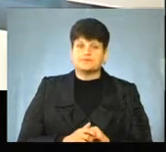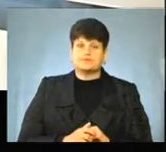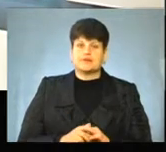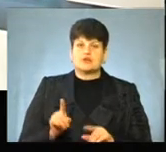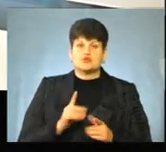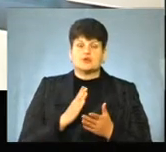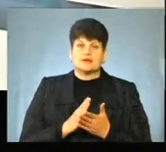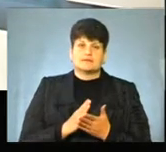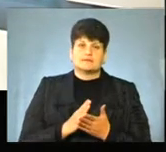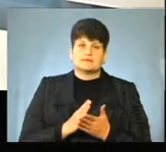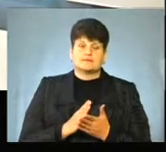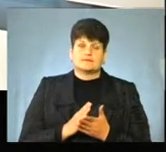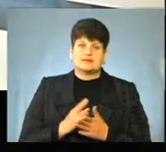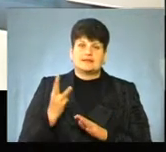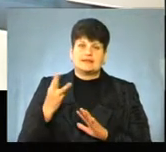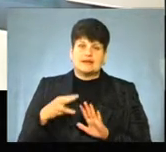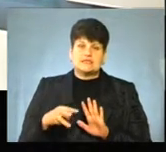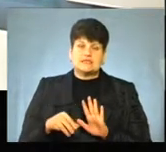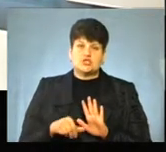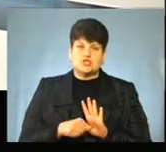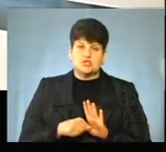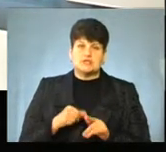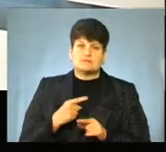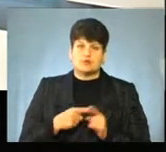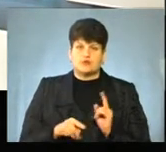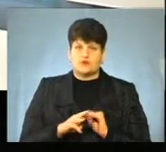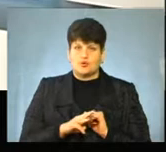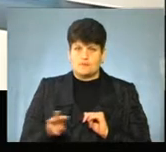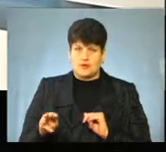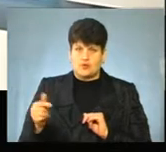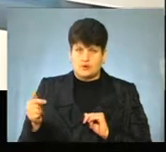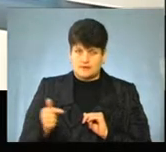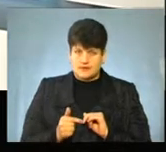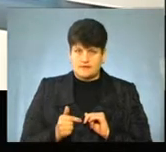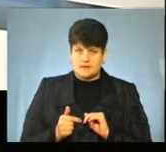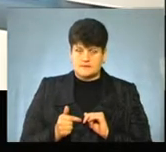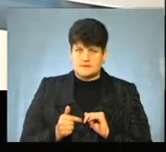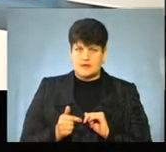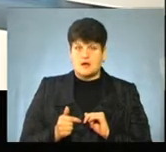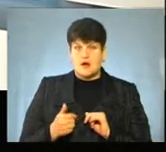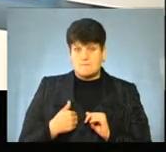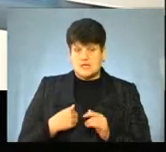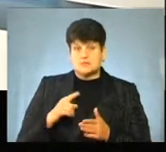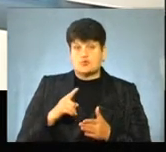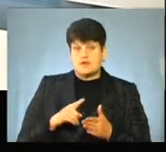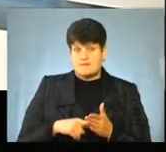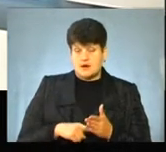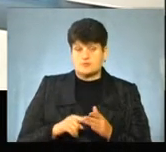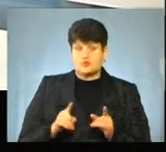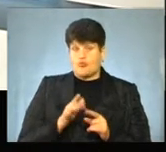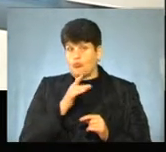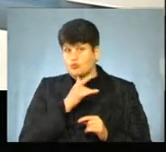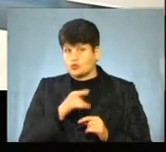що складає 36,5 мільйонів гривень в інсулвенції. І ми сподіваємося, що